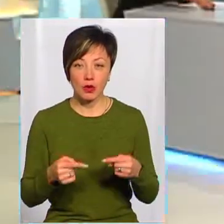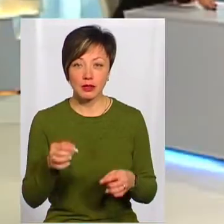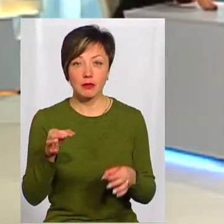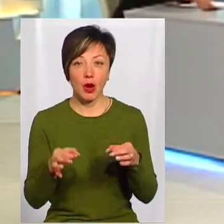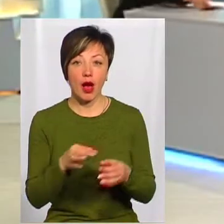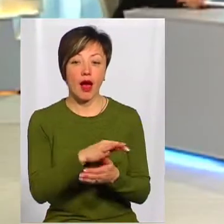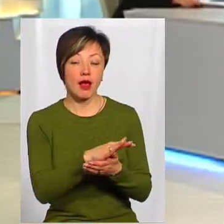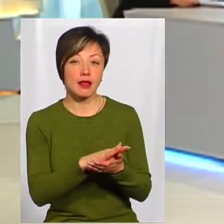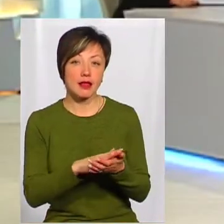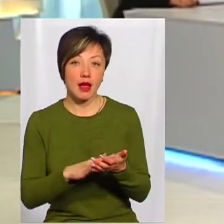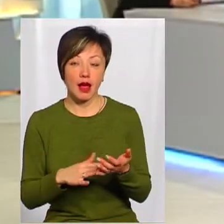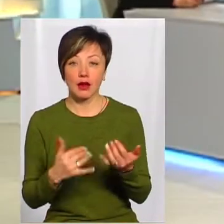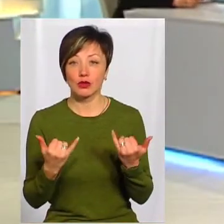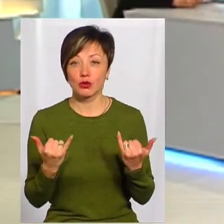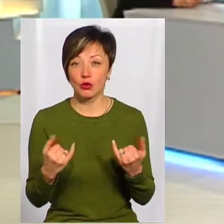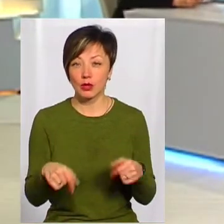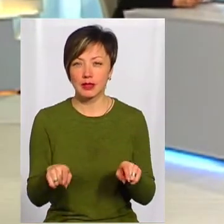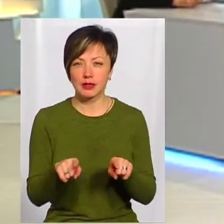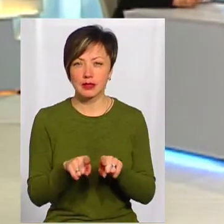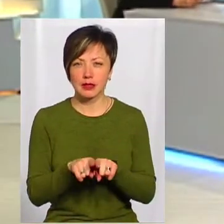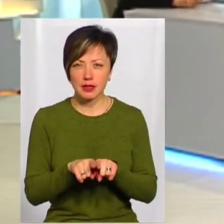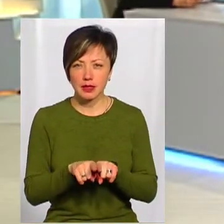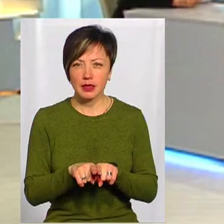порушилася ця